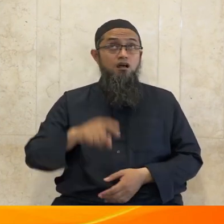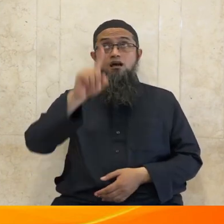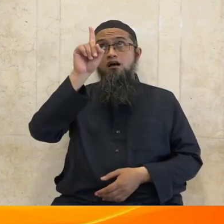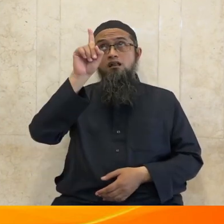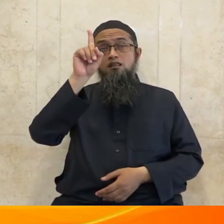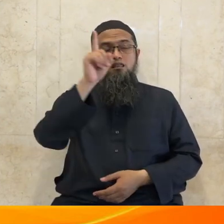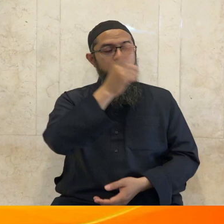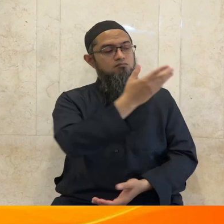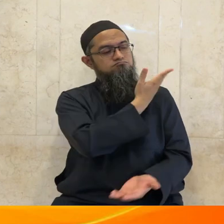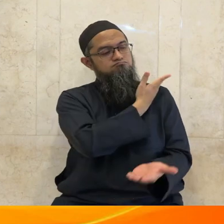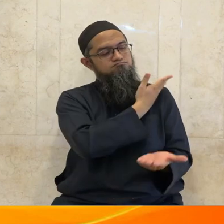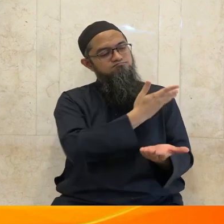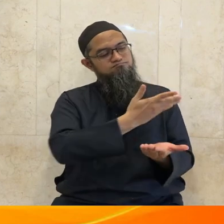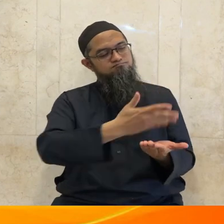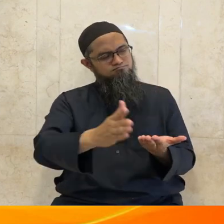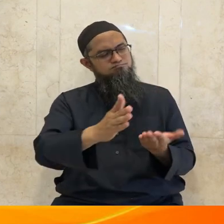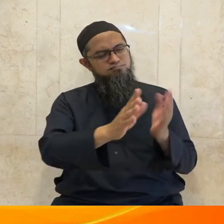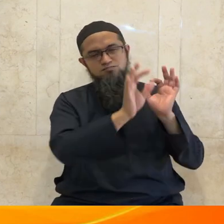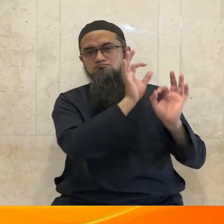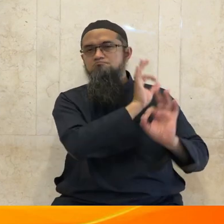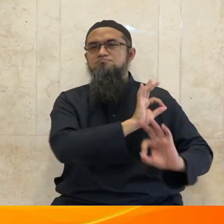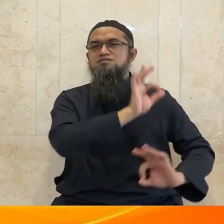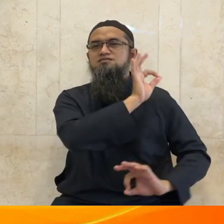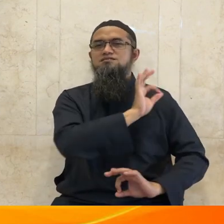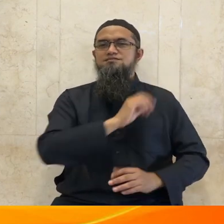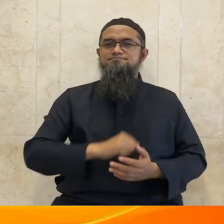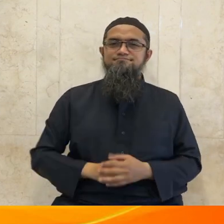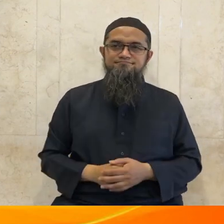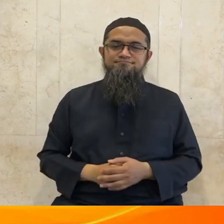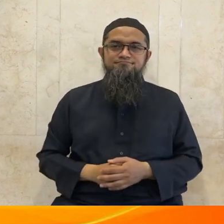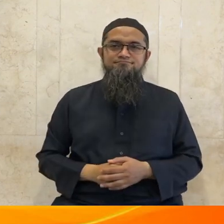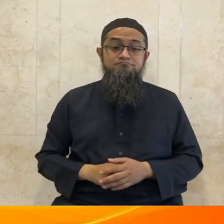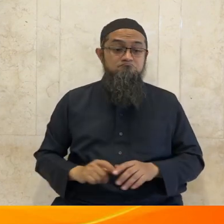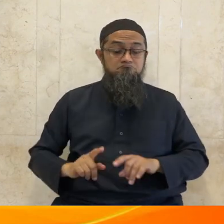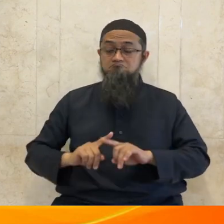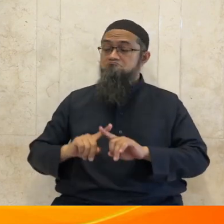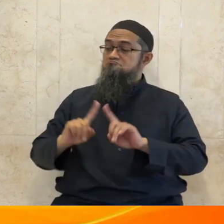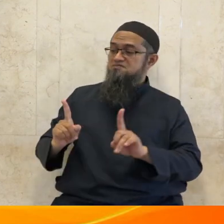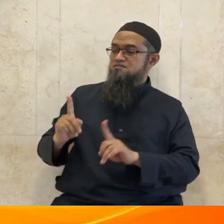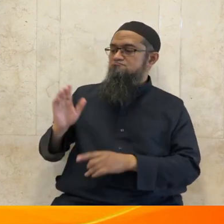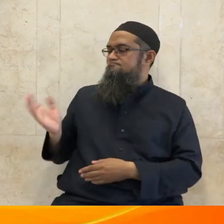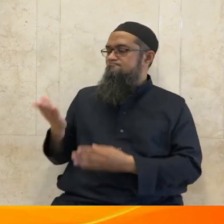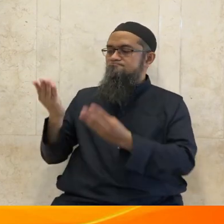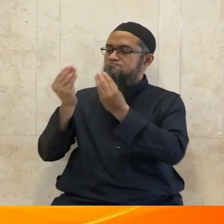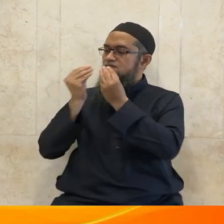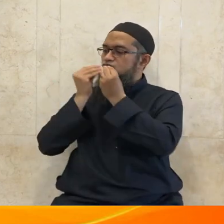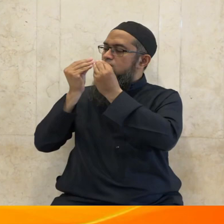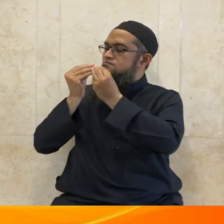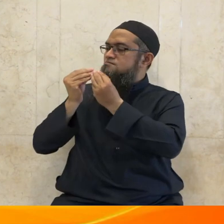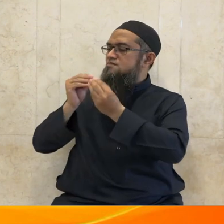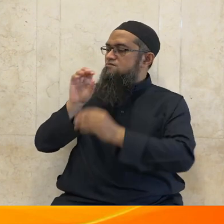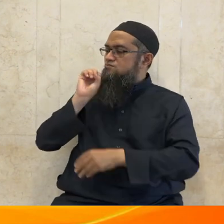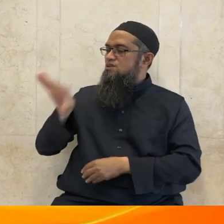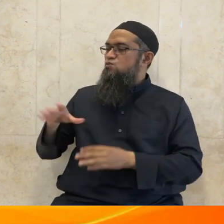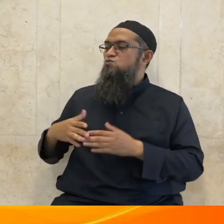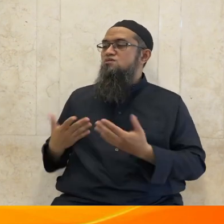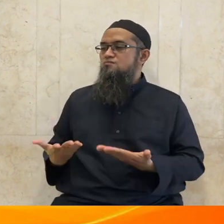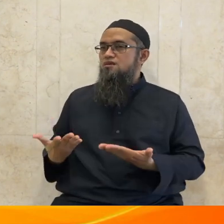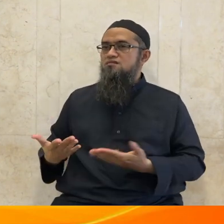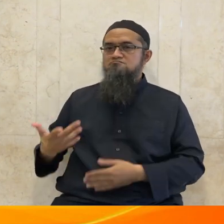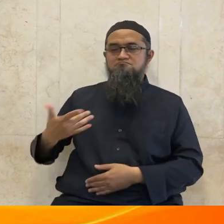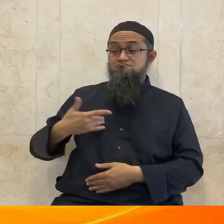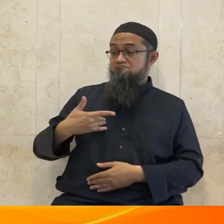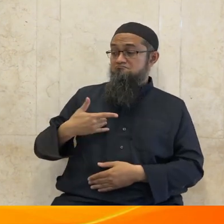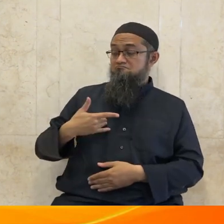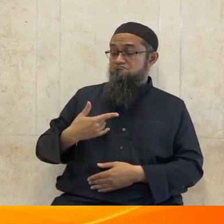Bilal apakah saya ini bukan seorang hamba yang pantas dan layak bersyukur kepada Allah dan bagaimana saya